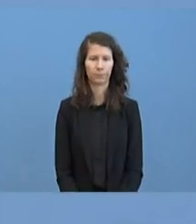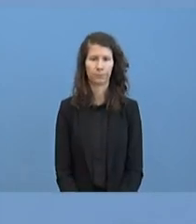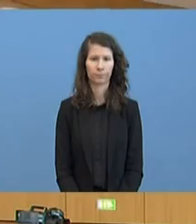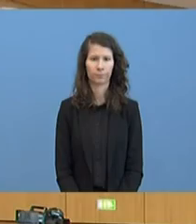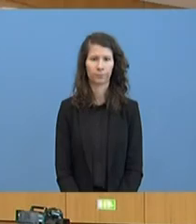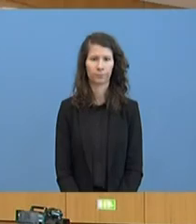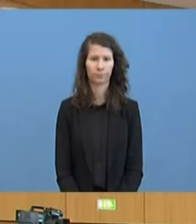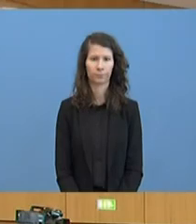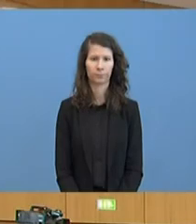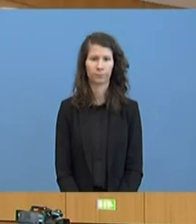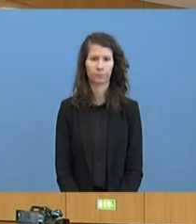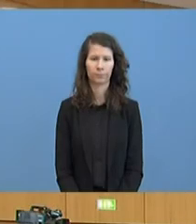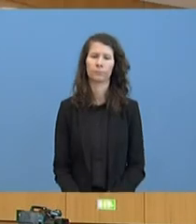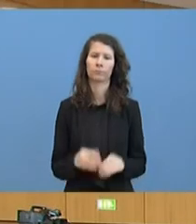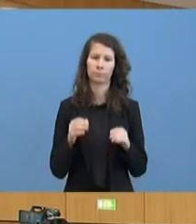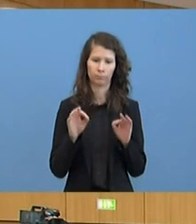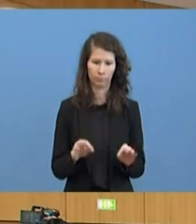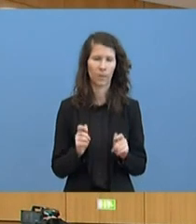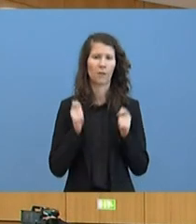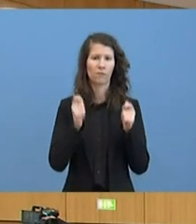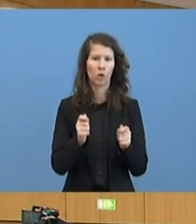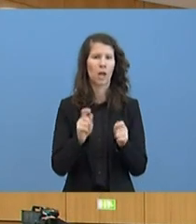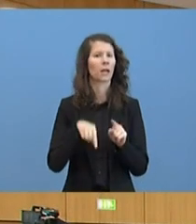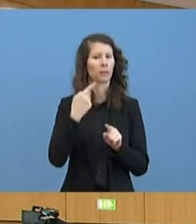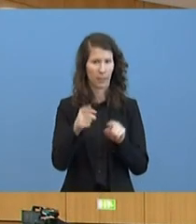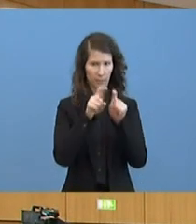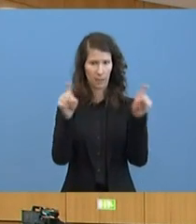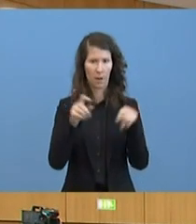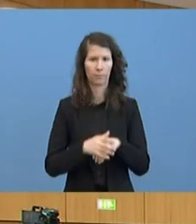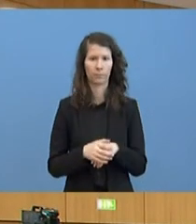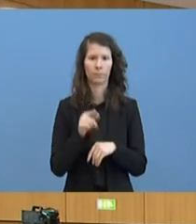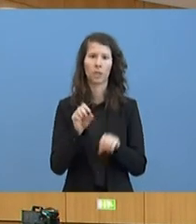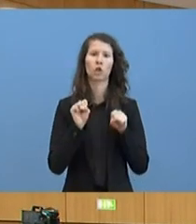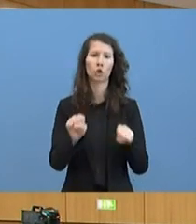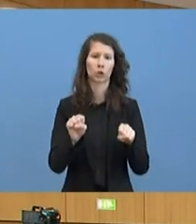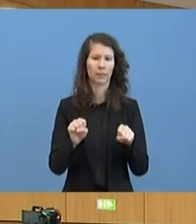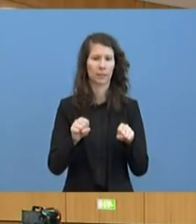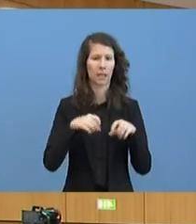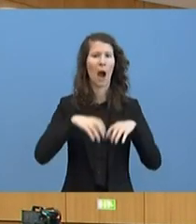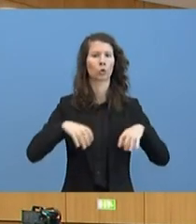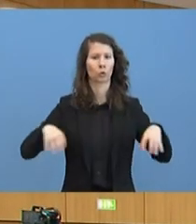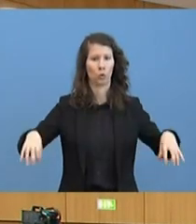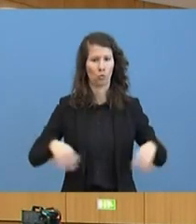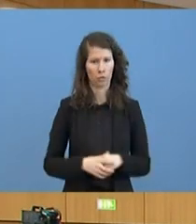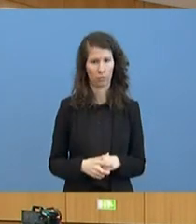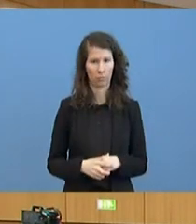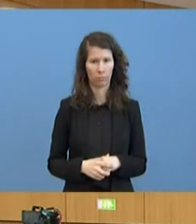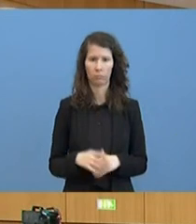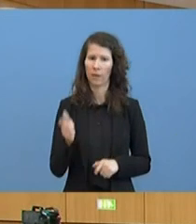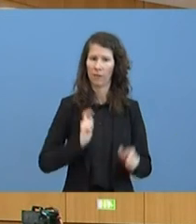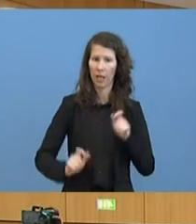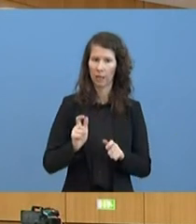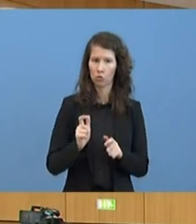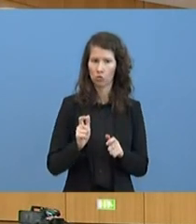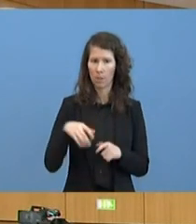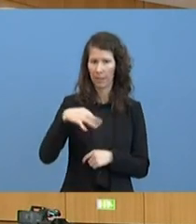Dann möchte ich vorschlagen, dass wir zum nächsten Thema kommen, zum Thema Schutzausrüstung. Und da ist das Verteidigungsministerium